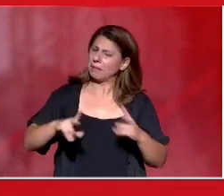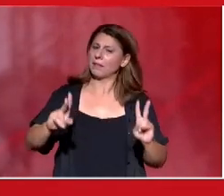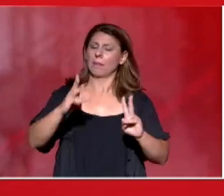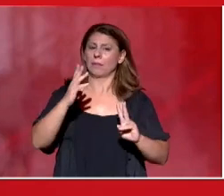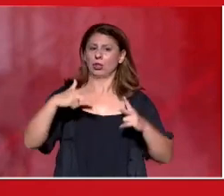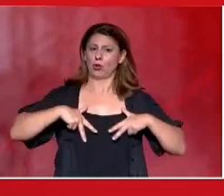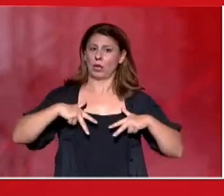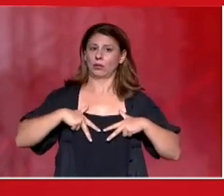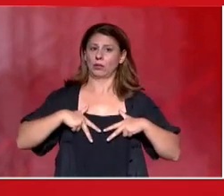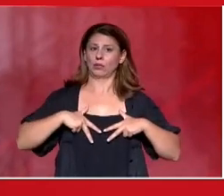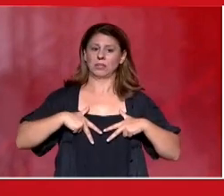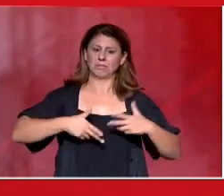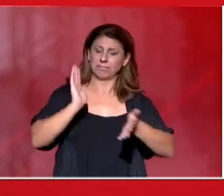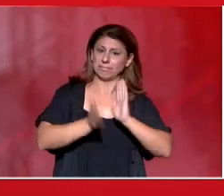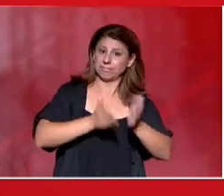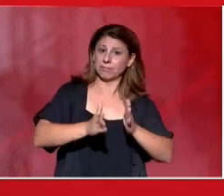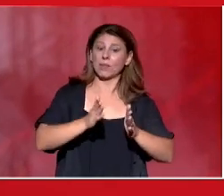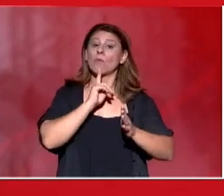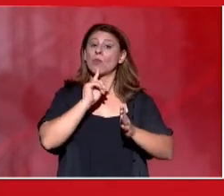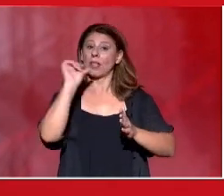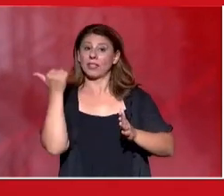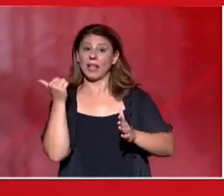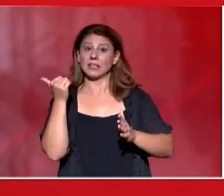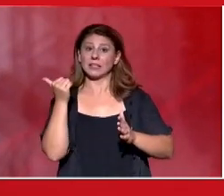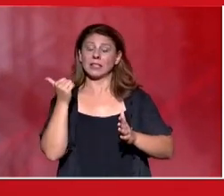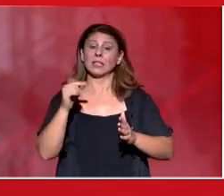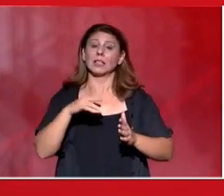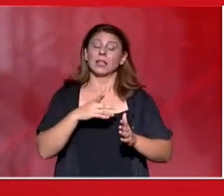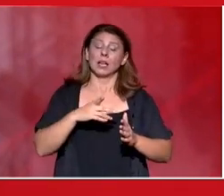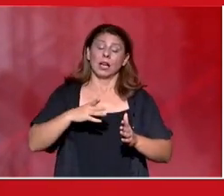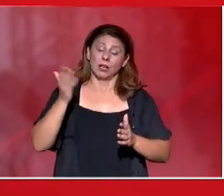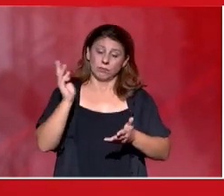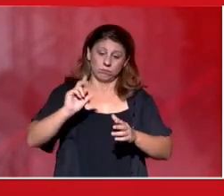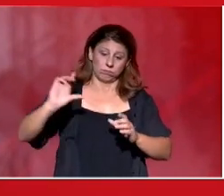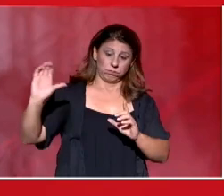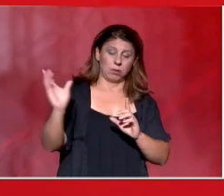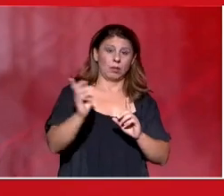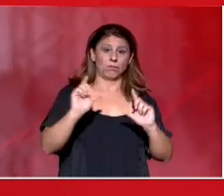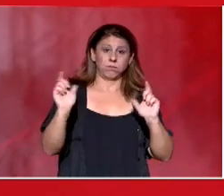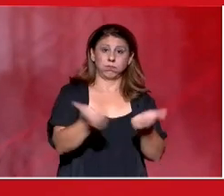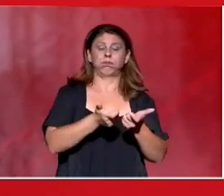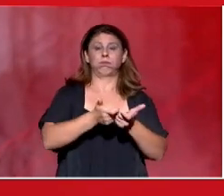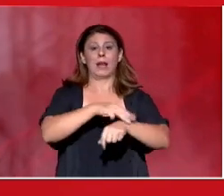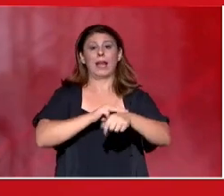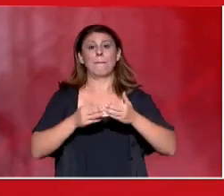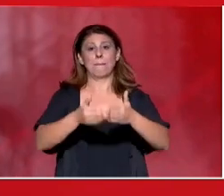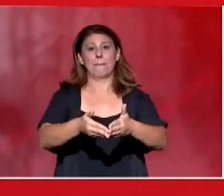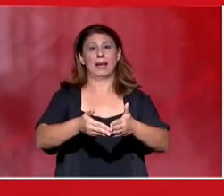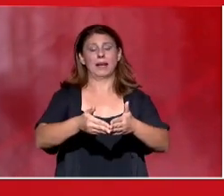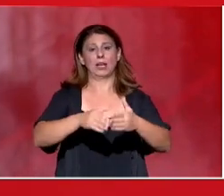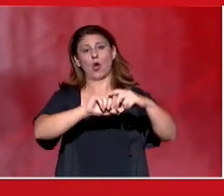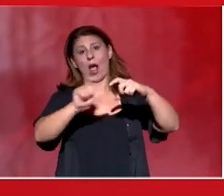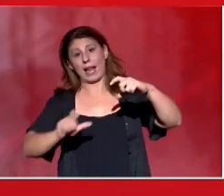επαναλήφθηκε χθες με τη βία εισήλειψη εργαζόμενου διανομέα από λιμενικού στη Χαλκίδα. Δεν